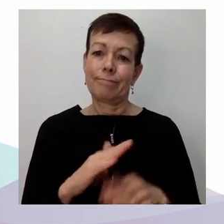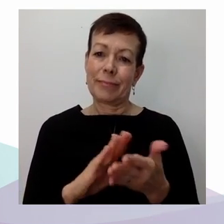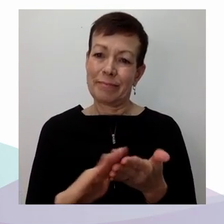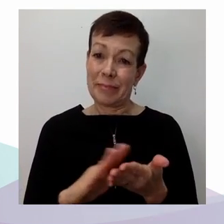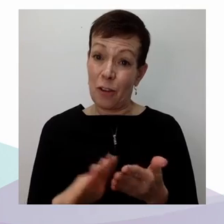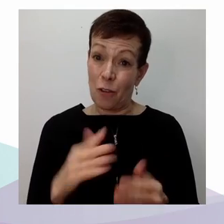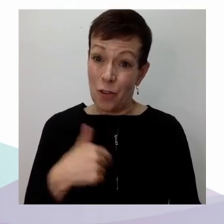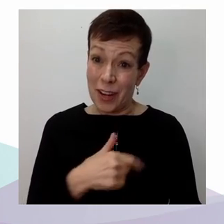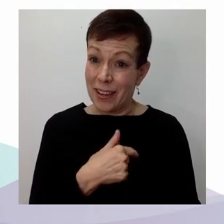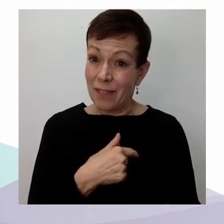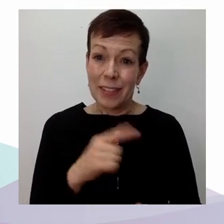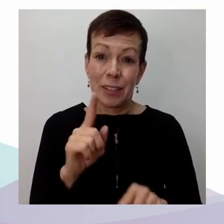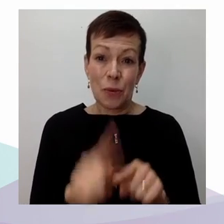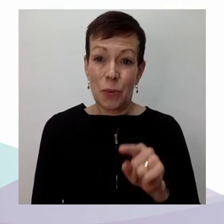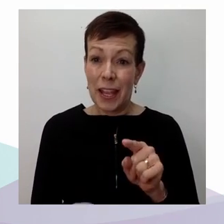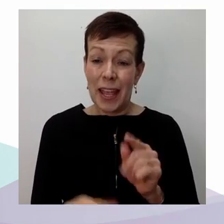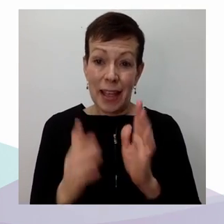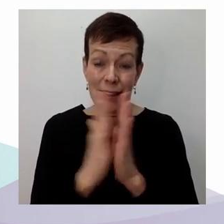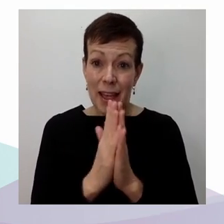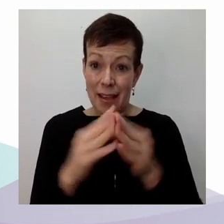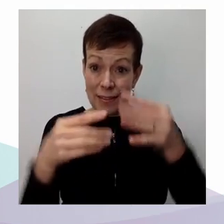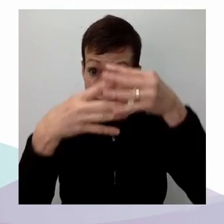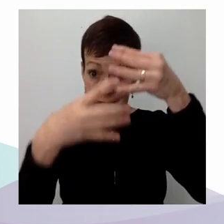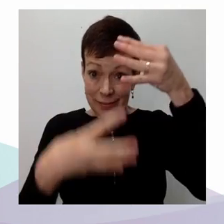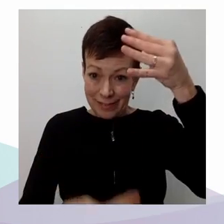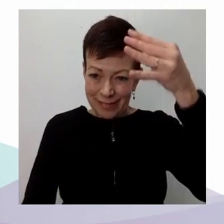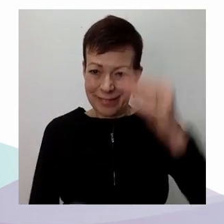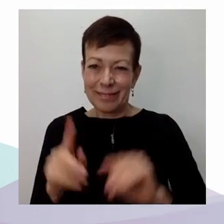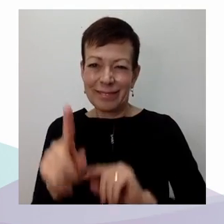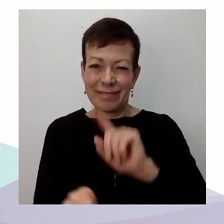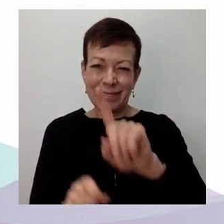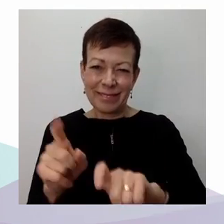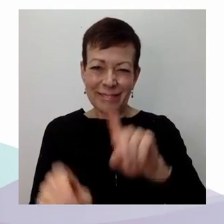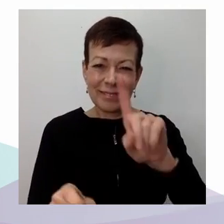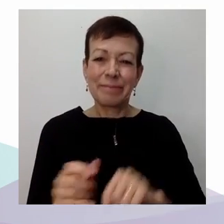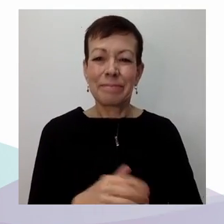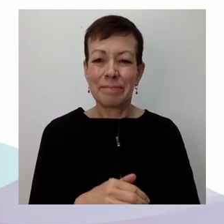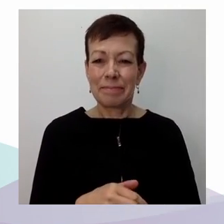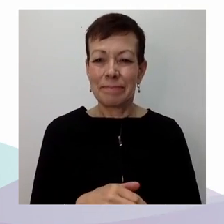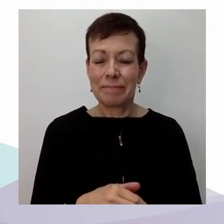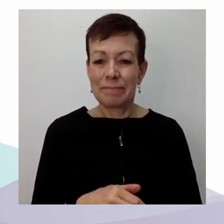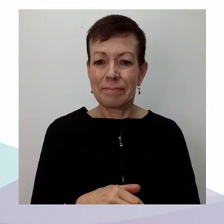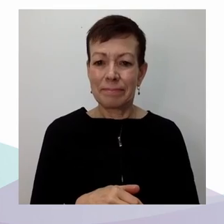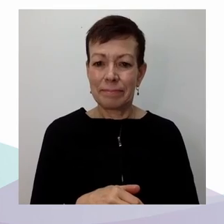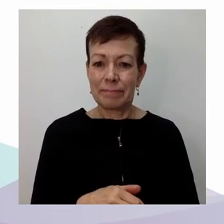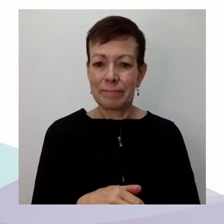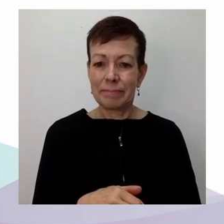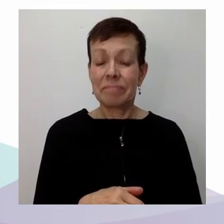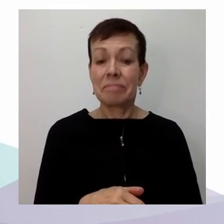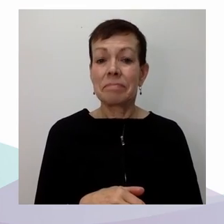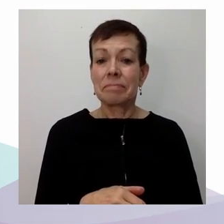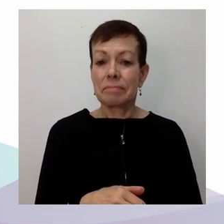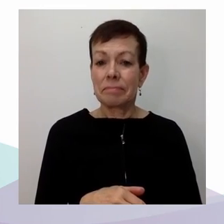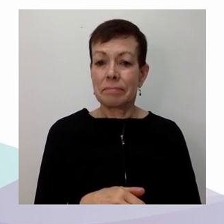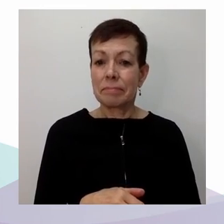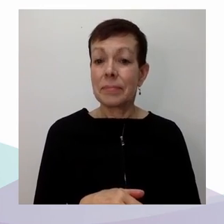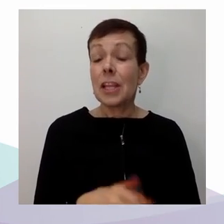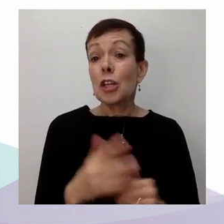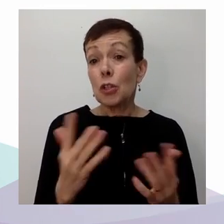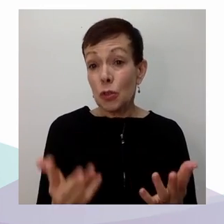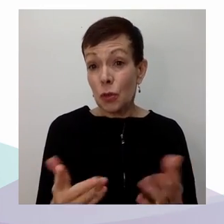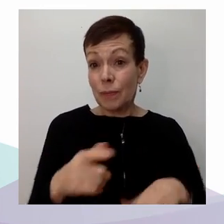des questions abordées. Donc, comme je le mentionnais, c'est que nous sommes arrivés à la fin de notre séance de questions